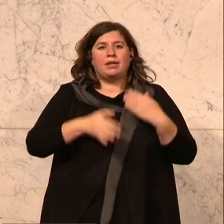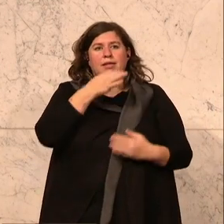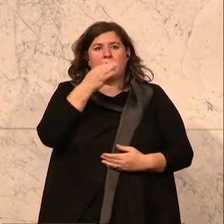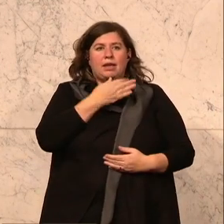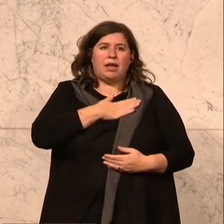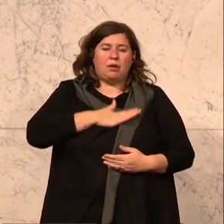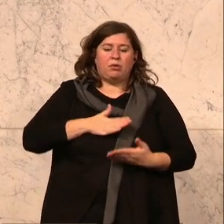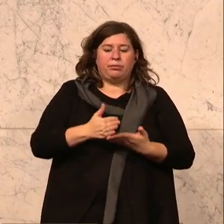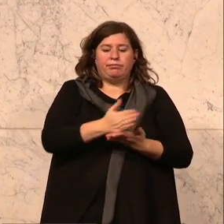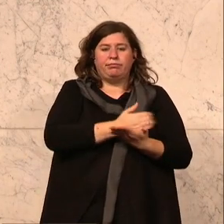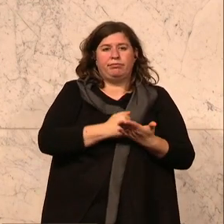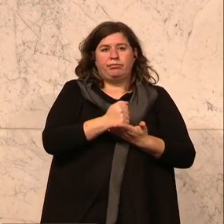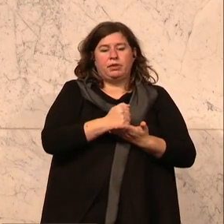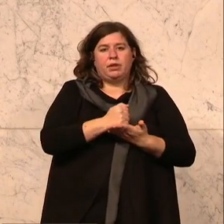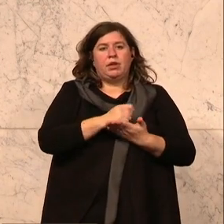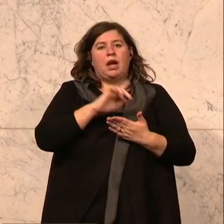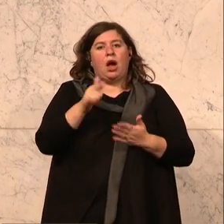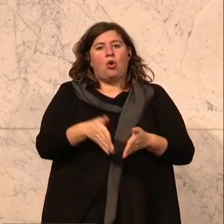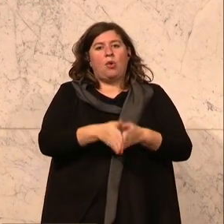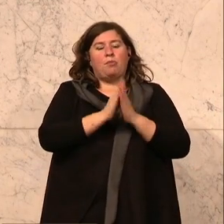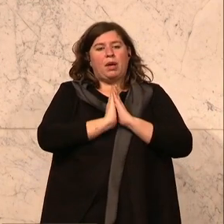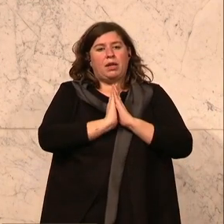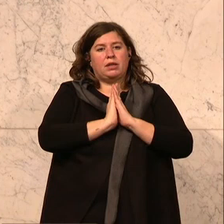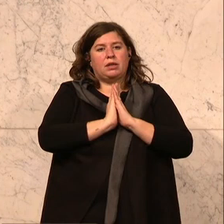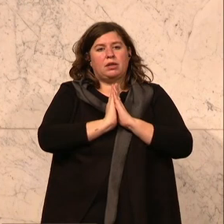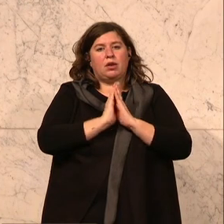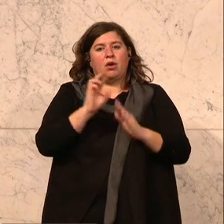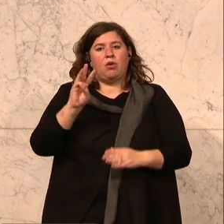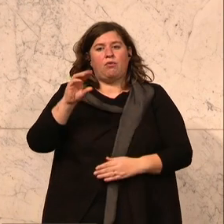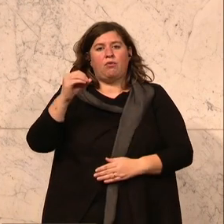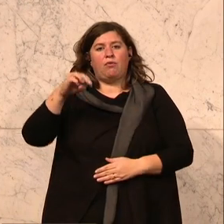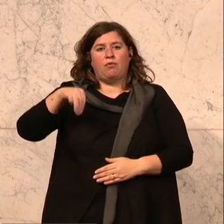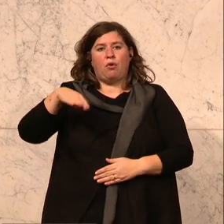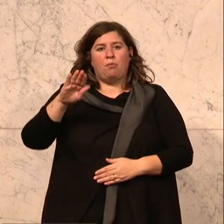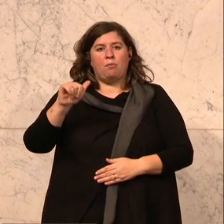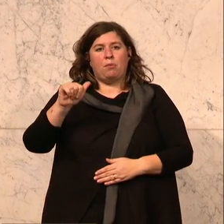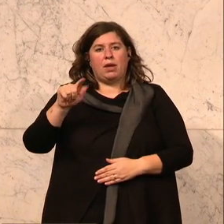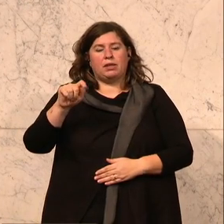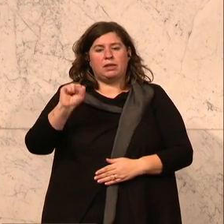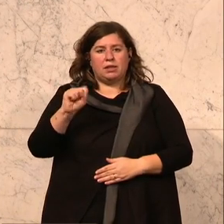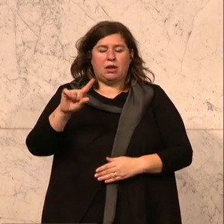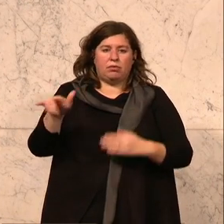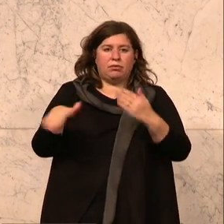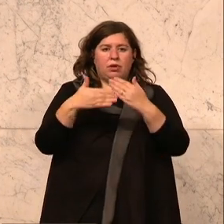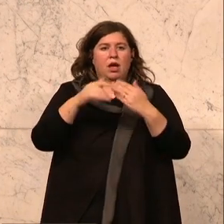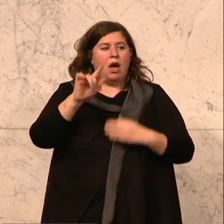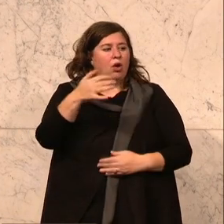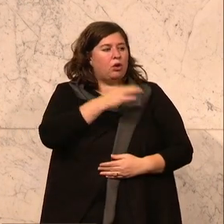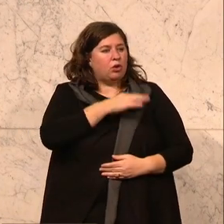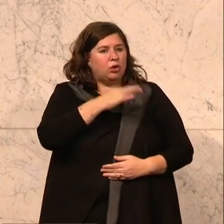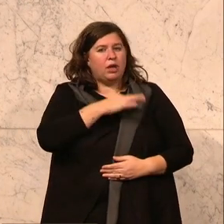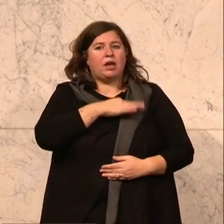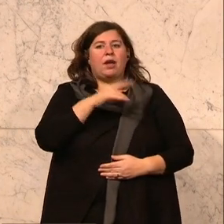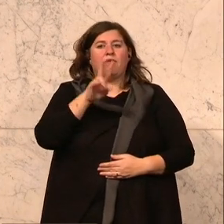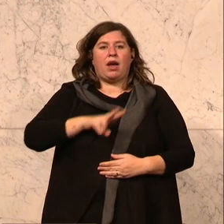Gelegenheit nutzen, um mich auch zur Petition zu den Wambats zu äußern. Ich möchte auch die Gelegenheit nutzen, um mich beim Kollegen Veratschnig ganz